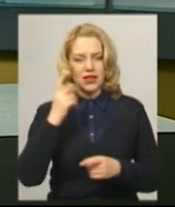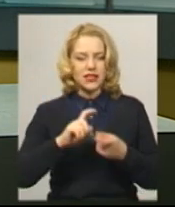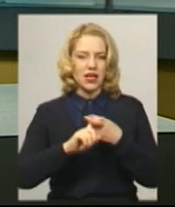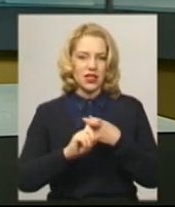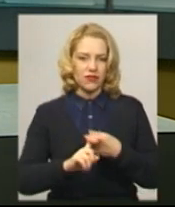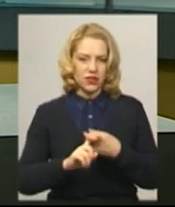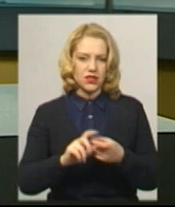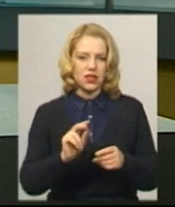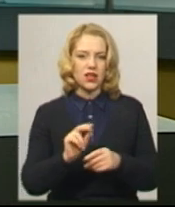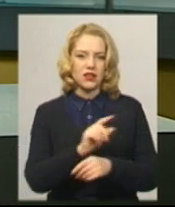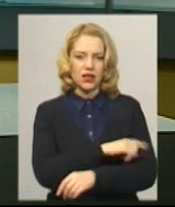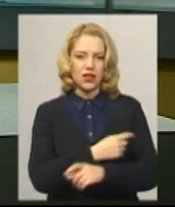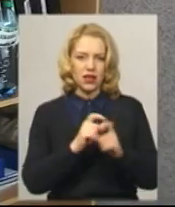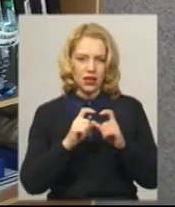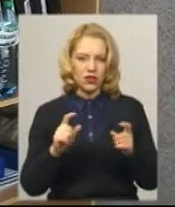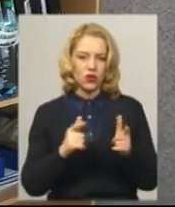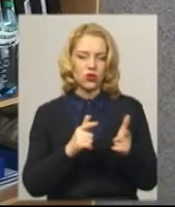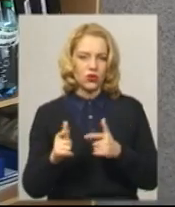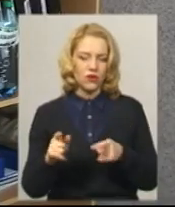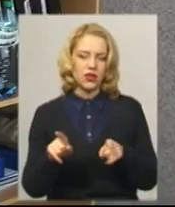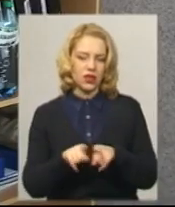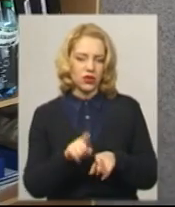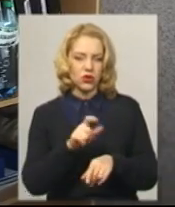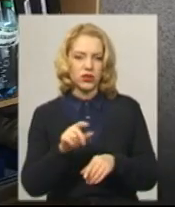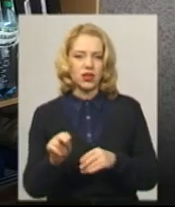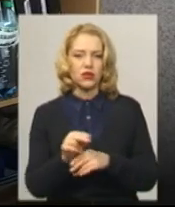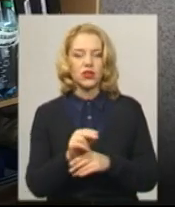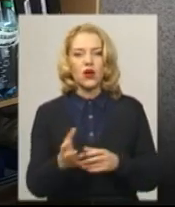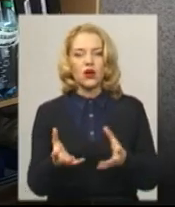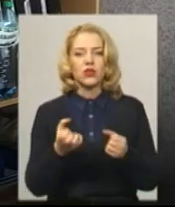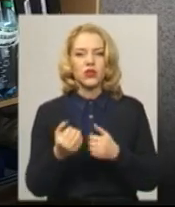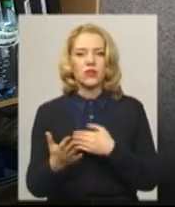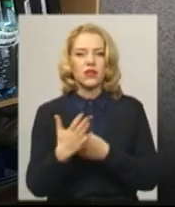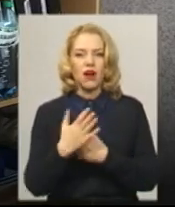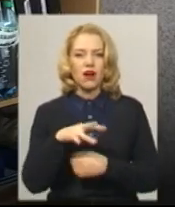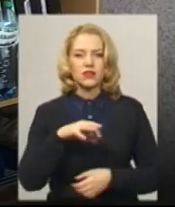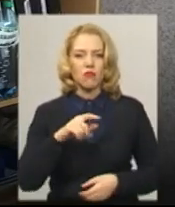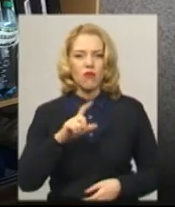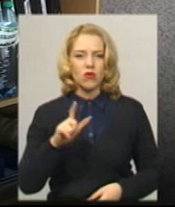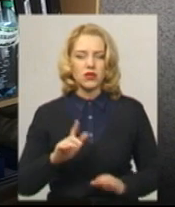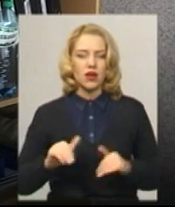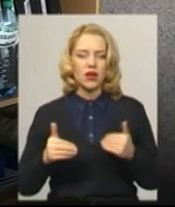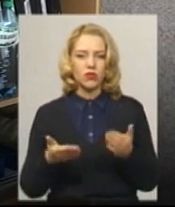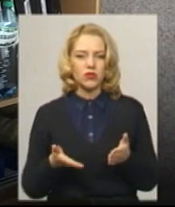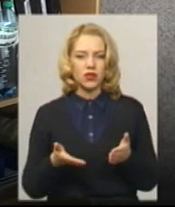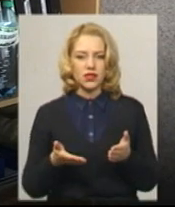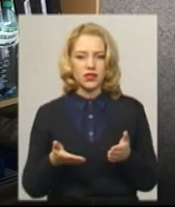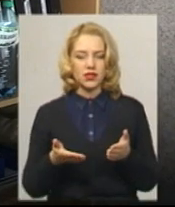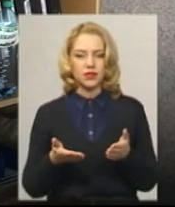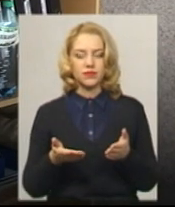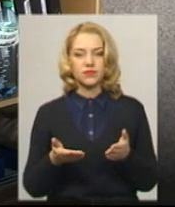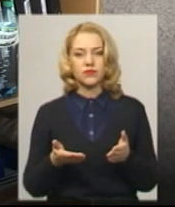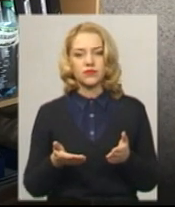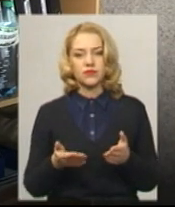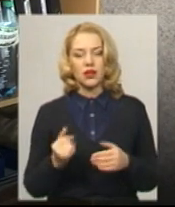лікувати таких пацієнтів. Отримали наказ МОЗу, рекомендації і